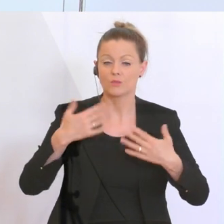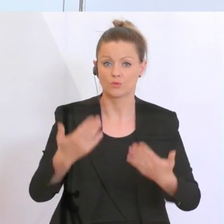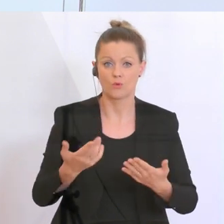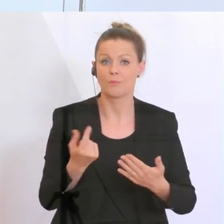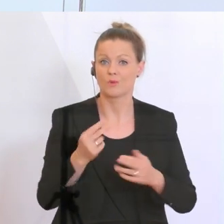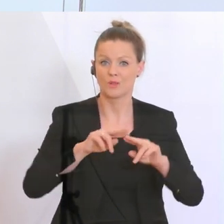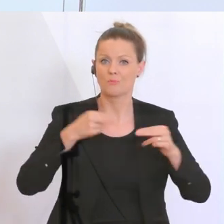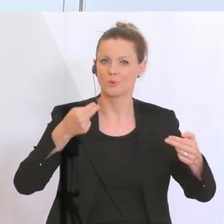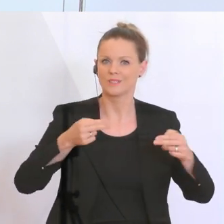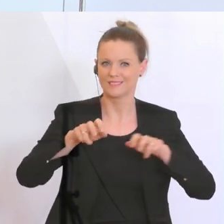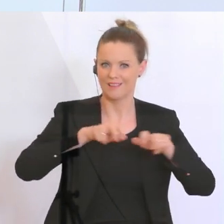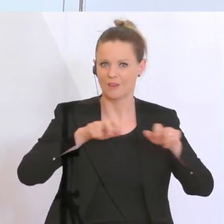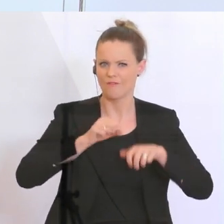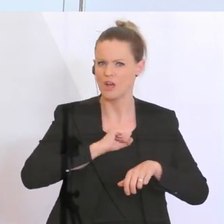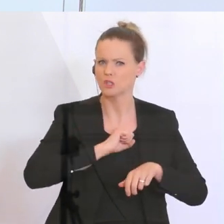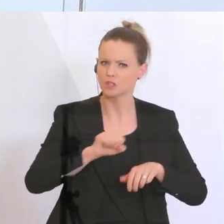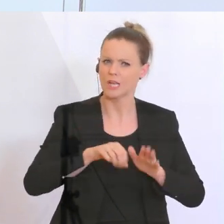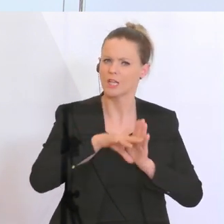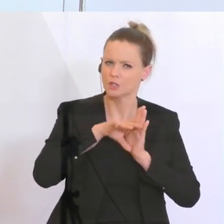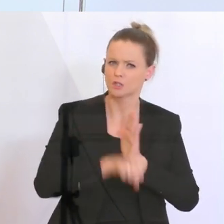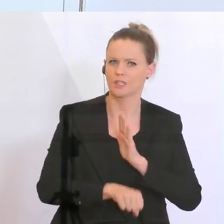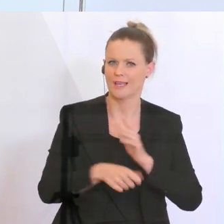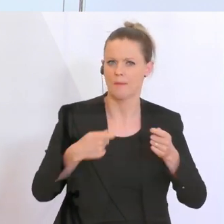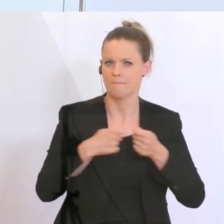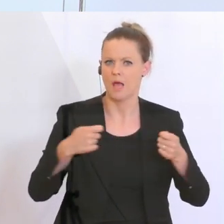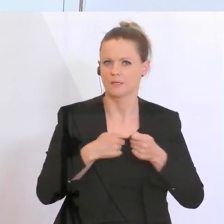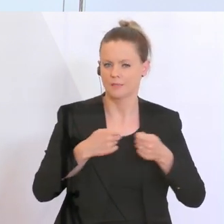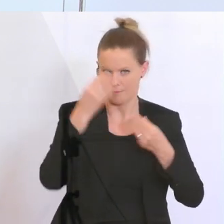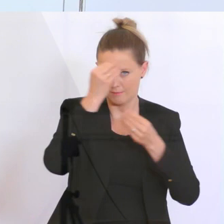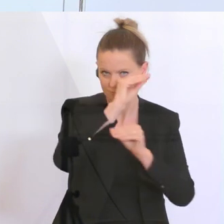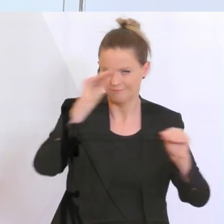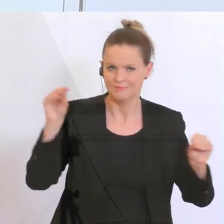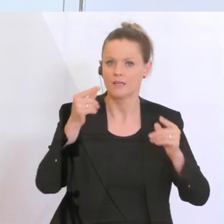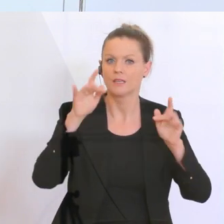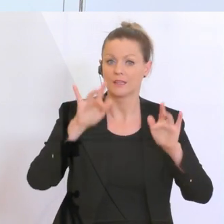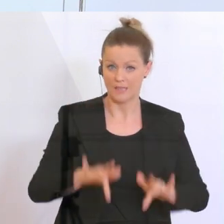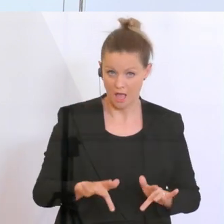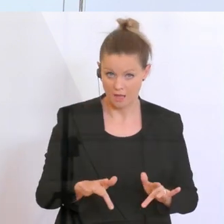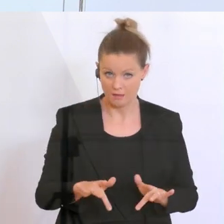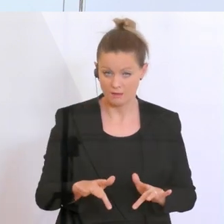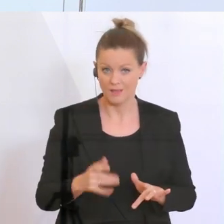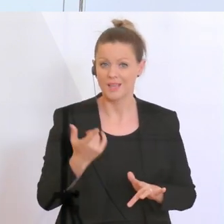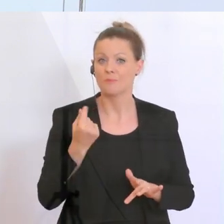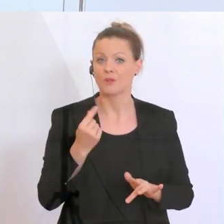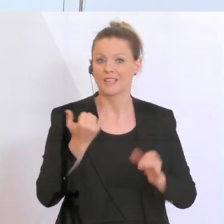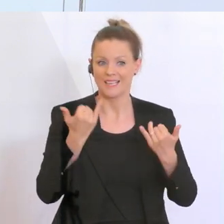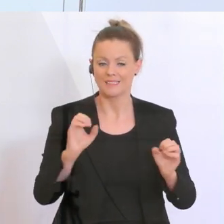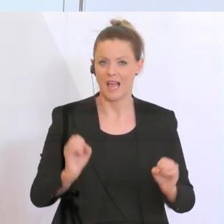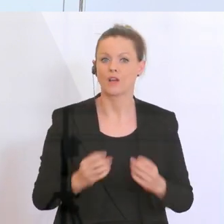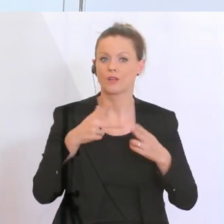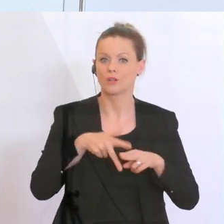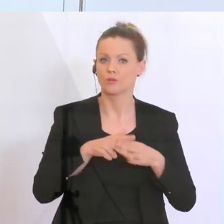Bundesregierung sehr, sehr rasch und auch strikt als andere Länder getroffen haben, so fortsetzt, dann glaube ich, kommen wir mit den aktuellen